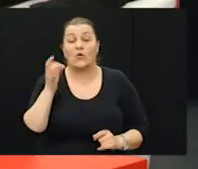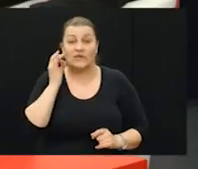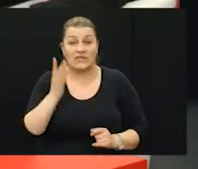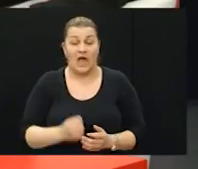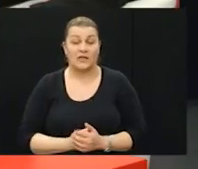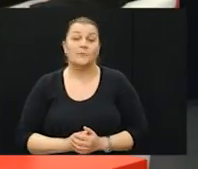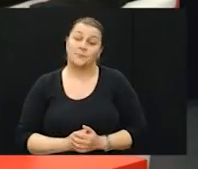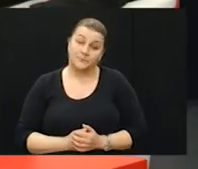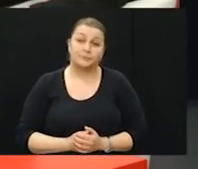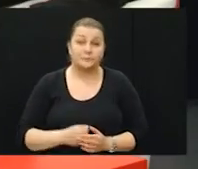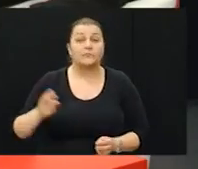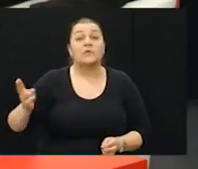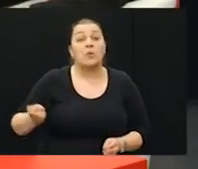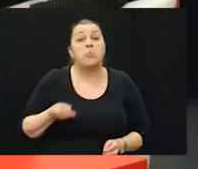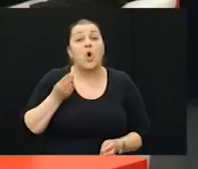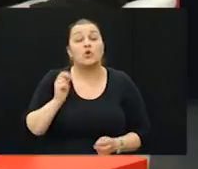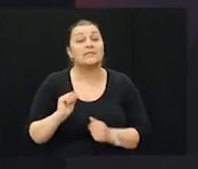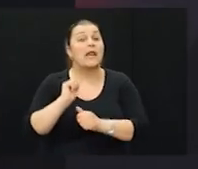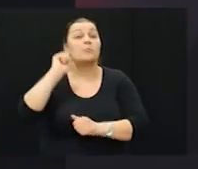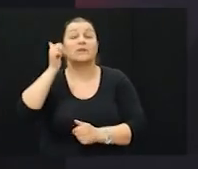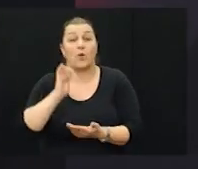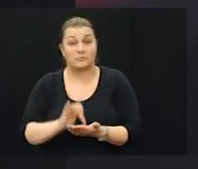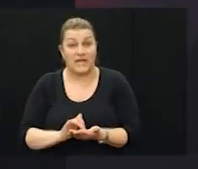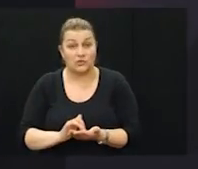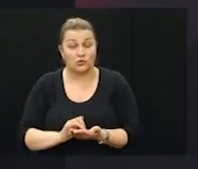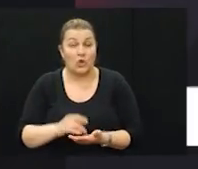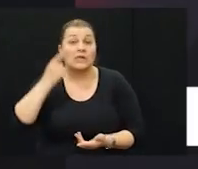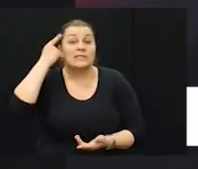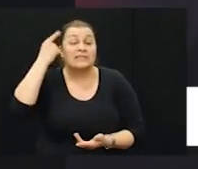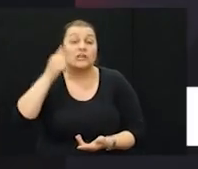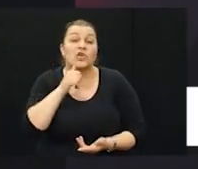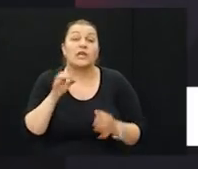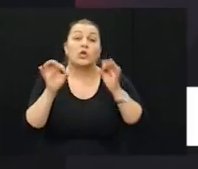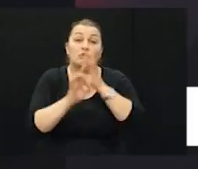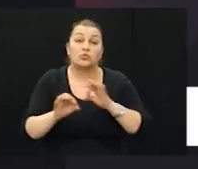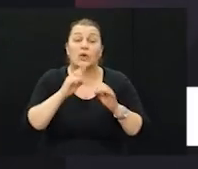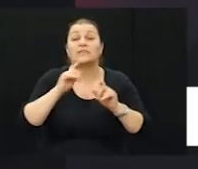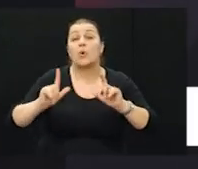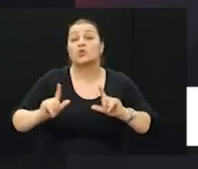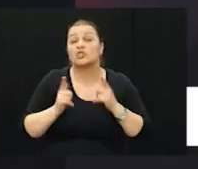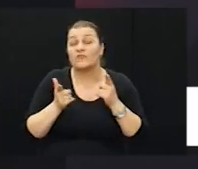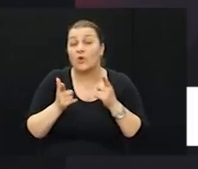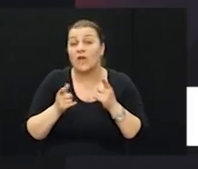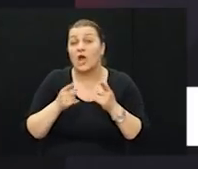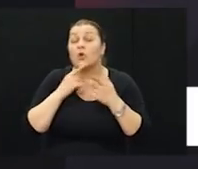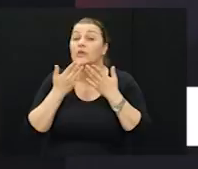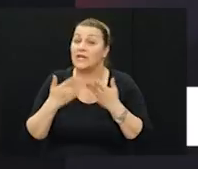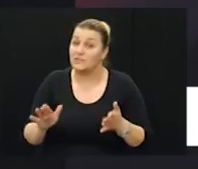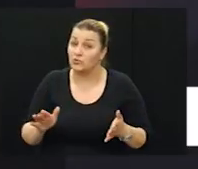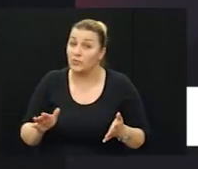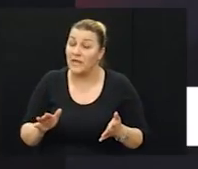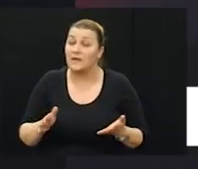Ponos je ono što je na prvom mjestu. Sjećanje i tuga zbog života koji je izgubljen od našeg Ante Tusa